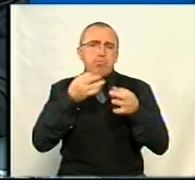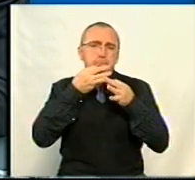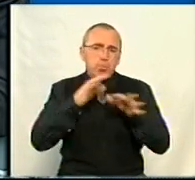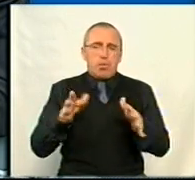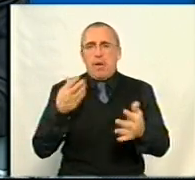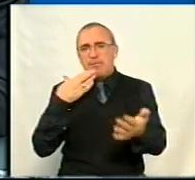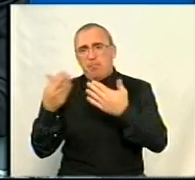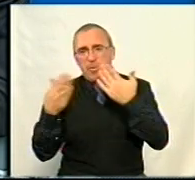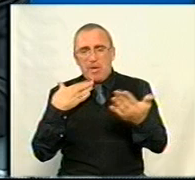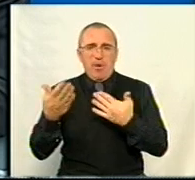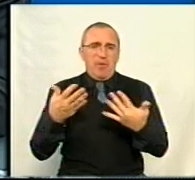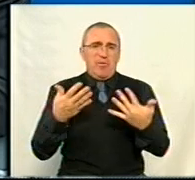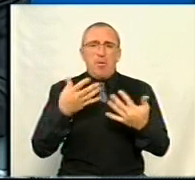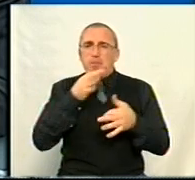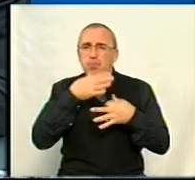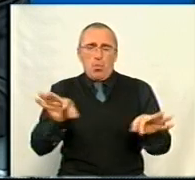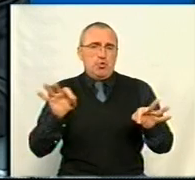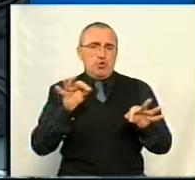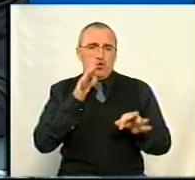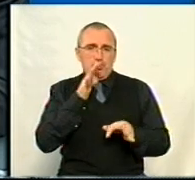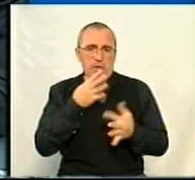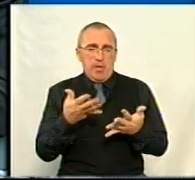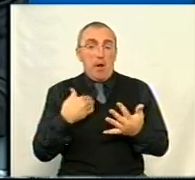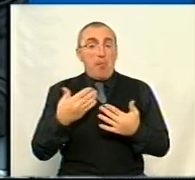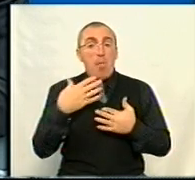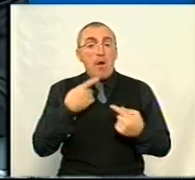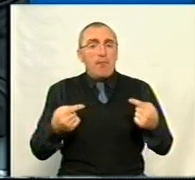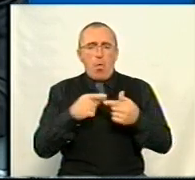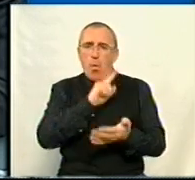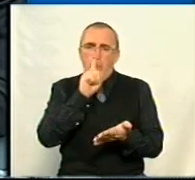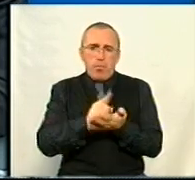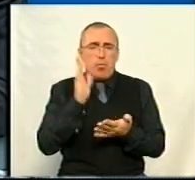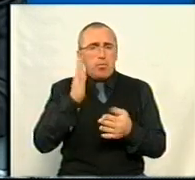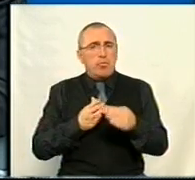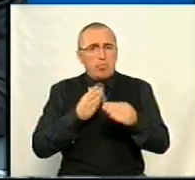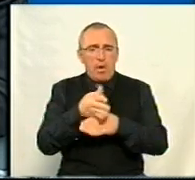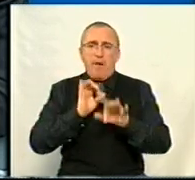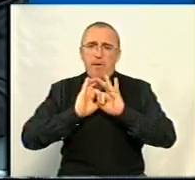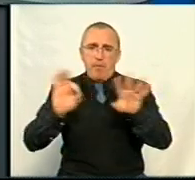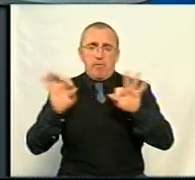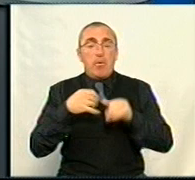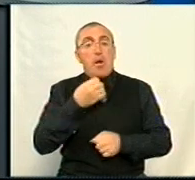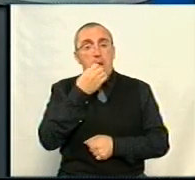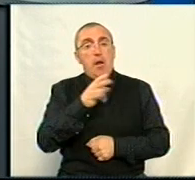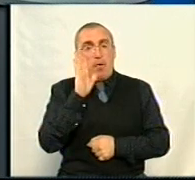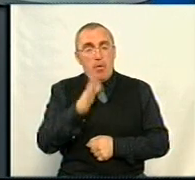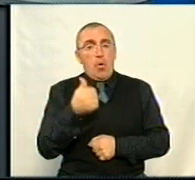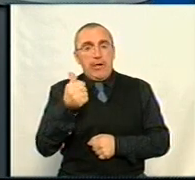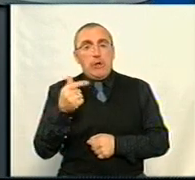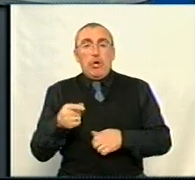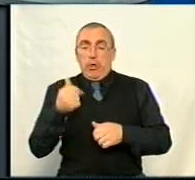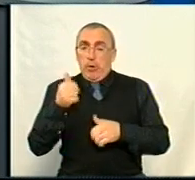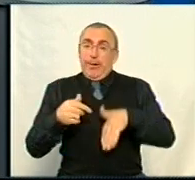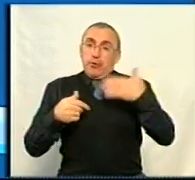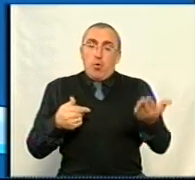-якого спілкування з ними в будь-який час, але в такий визначений мною час я обов'язково буду приходити інформувати. Гаразд, я можу запитати з іншого боку